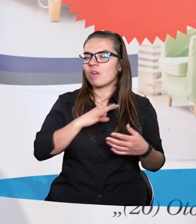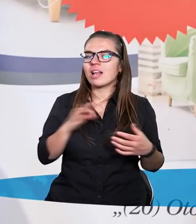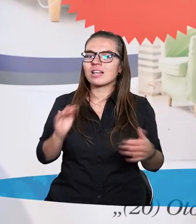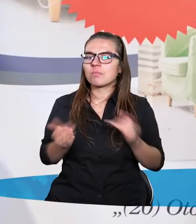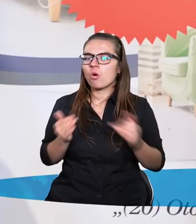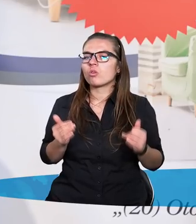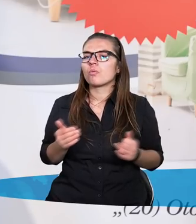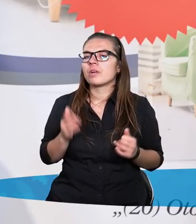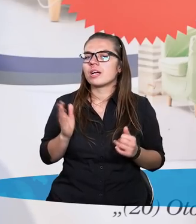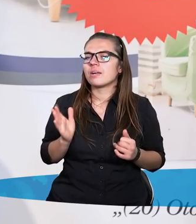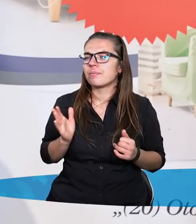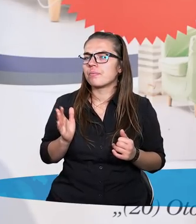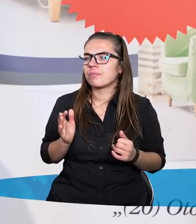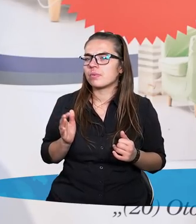sposób.